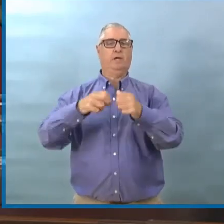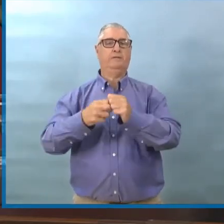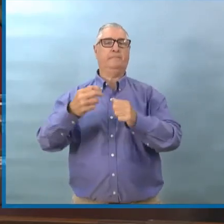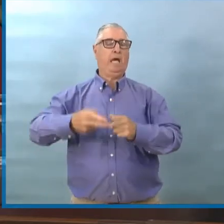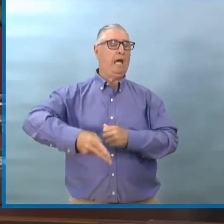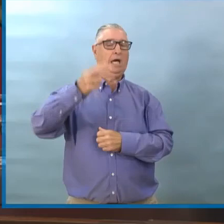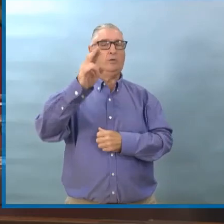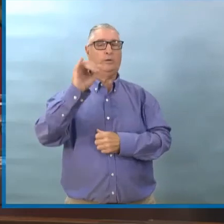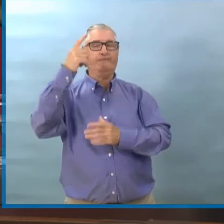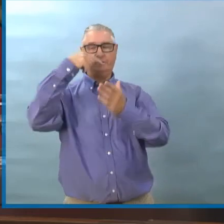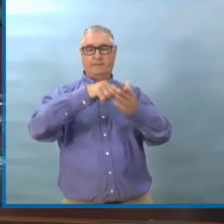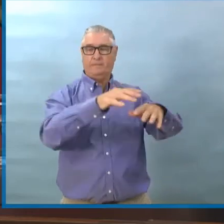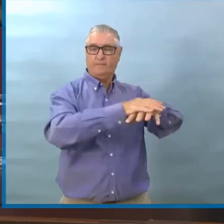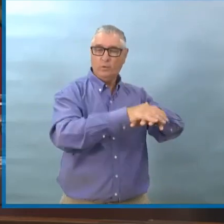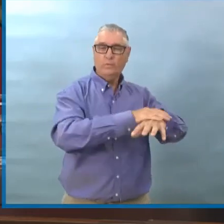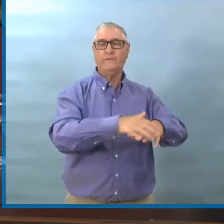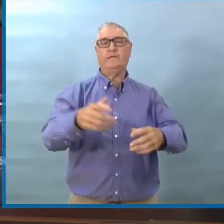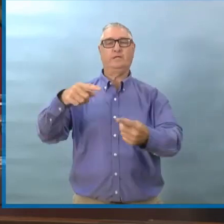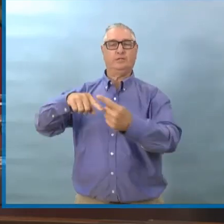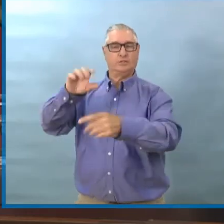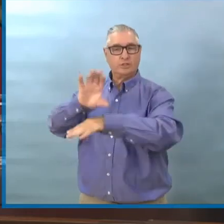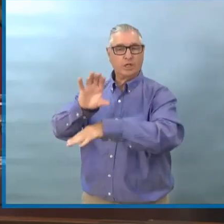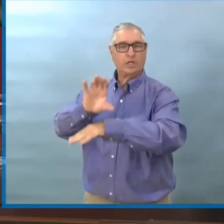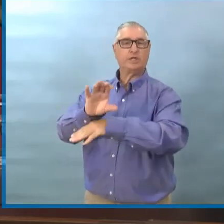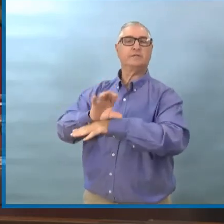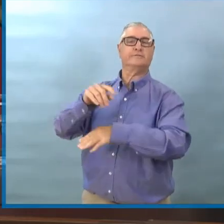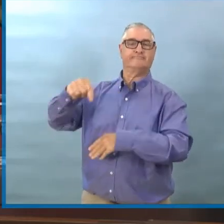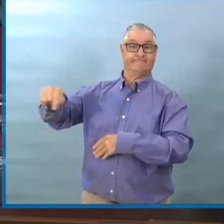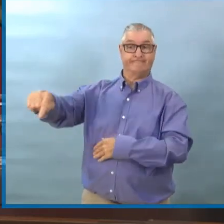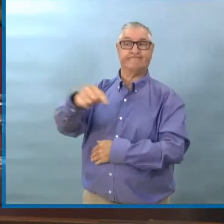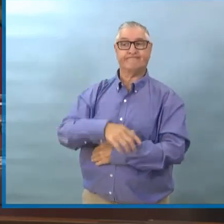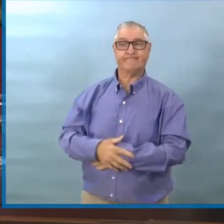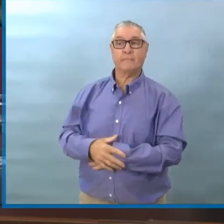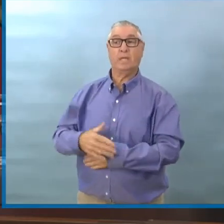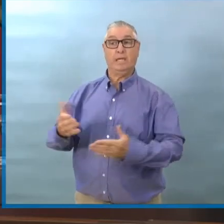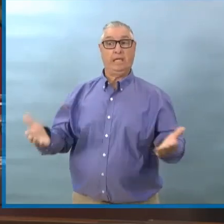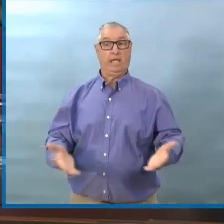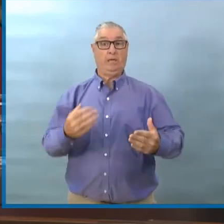On va faire ce qu'on peut pour travailler avec les Manitobains et trouver des moyens